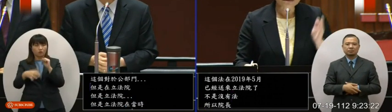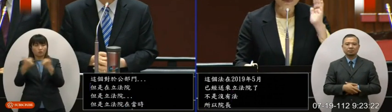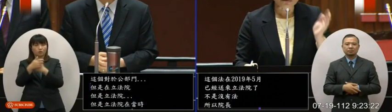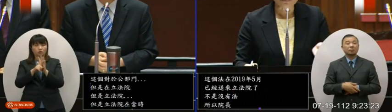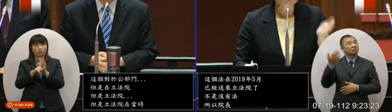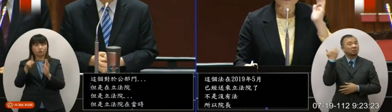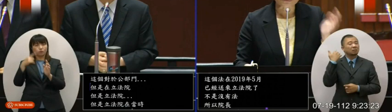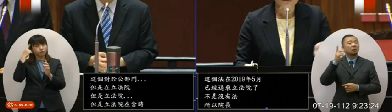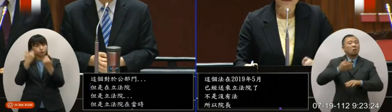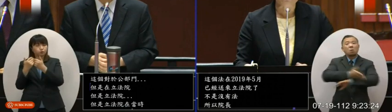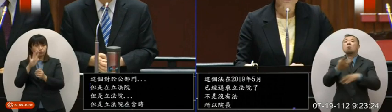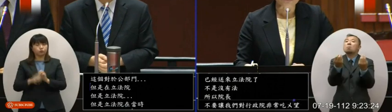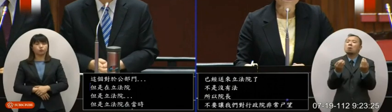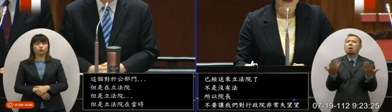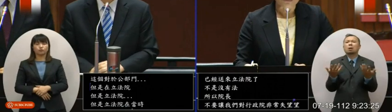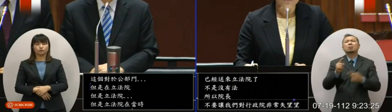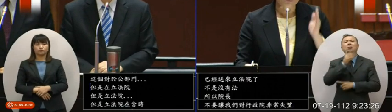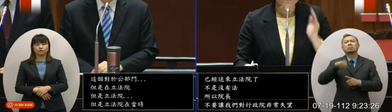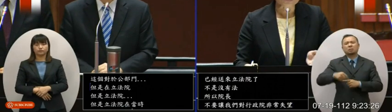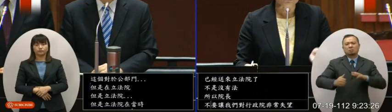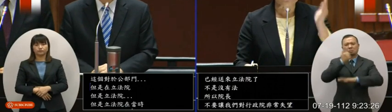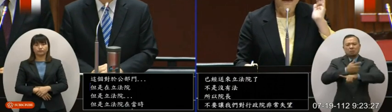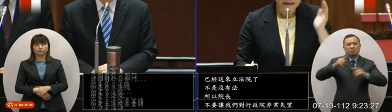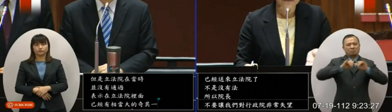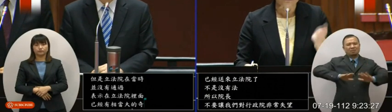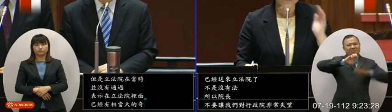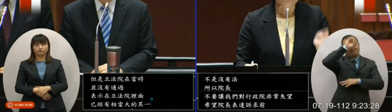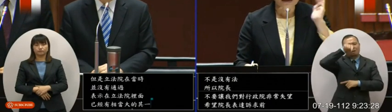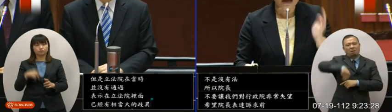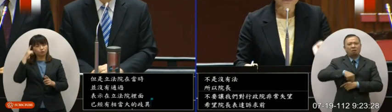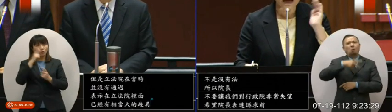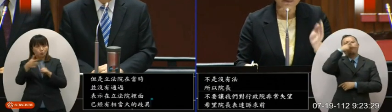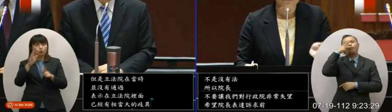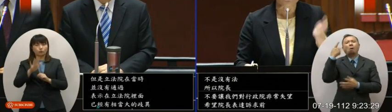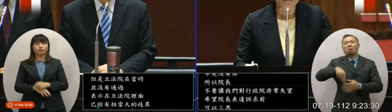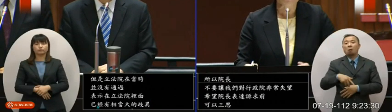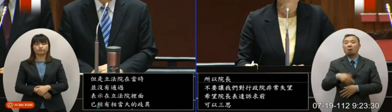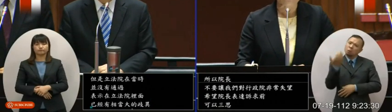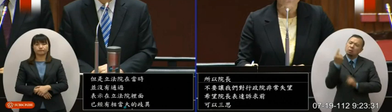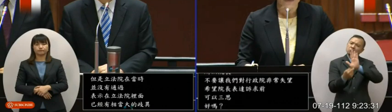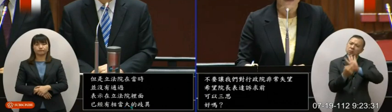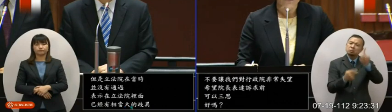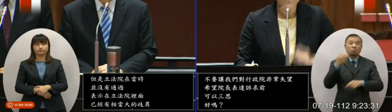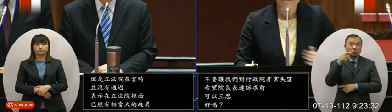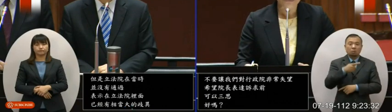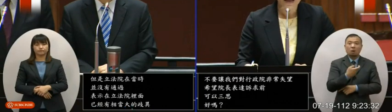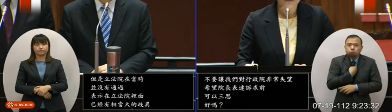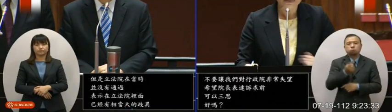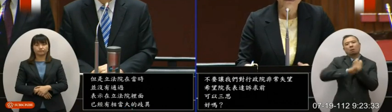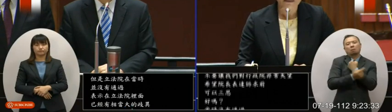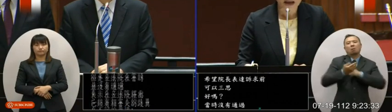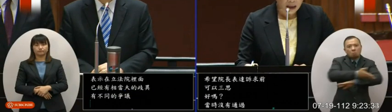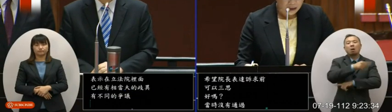有相当大的当时没有通过是我们执政党不认真嘛我刚刚已经久了已经讲了没有执政党跟蔡英文总统过不了的法律嘛过